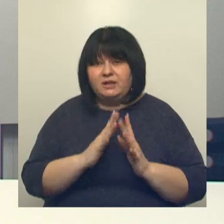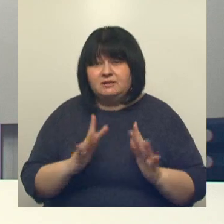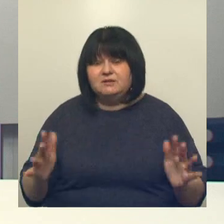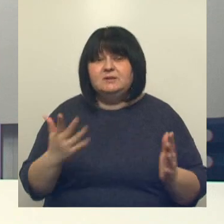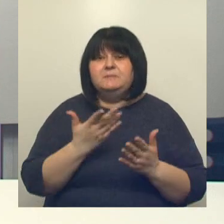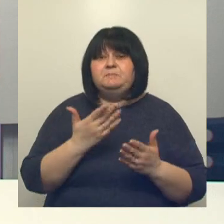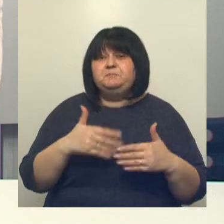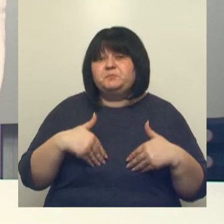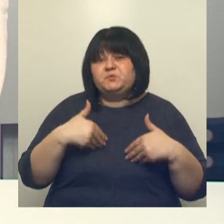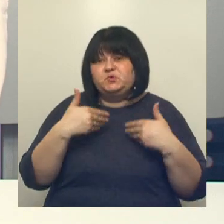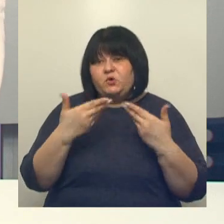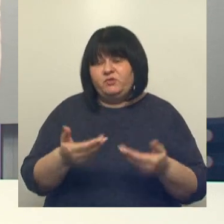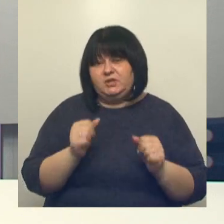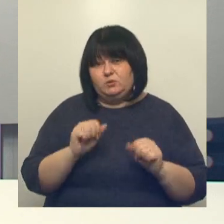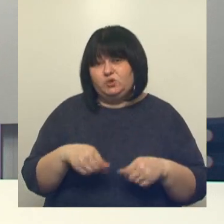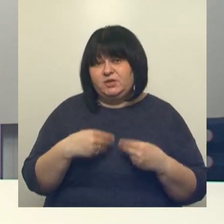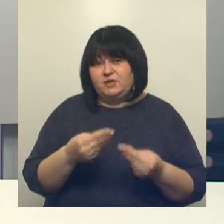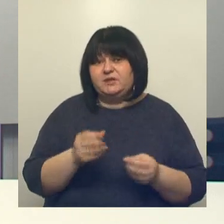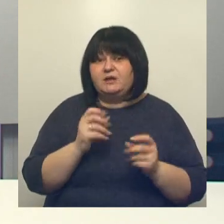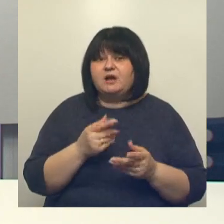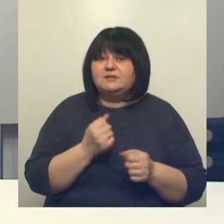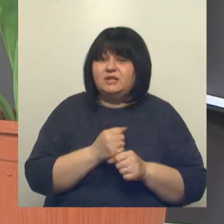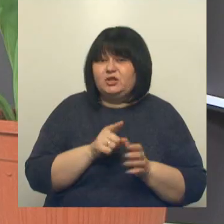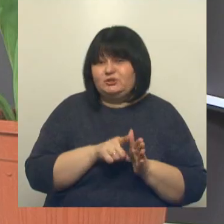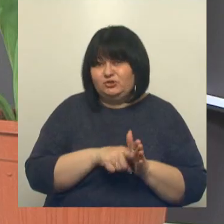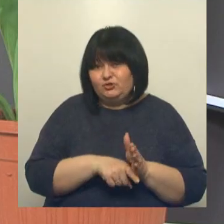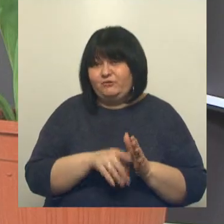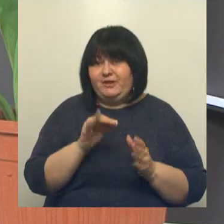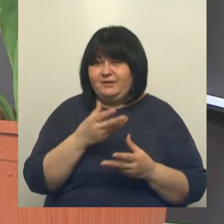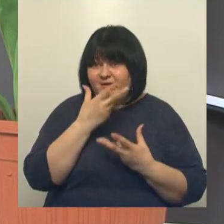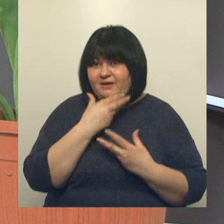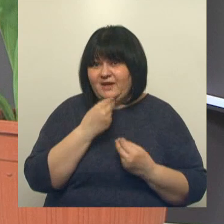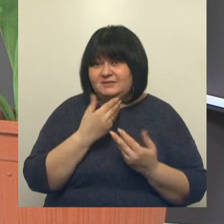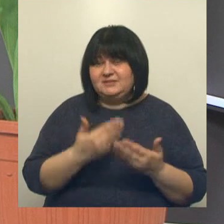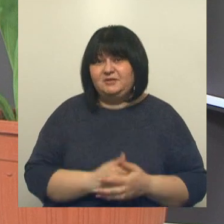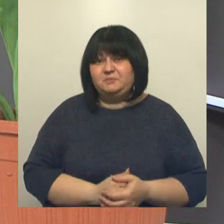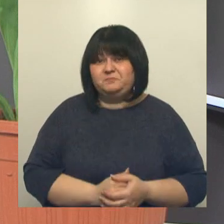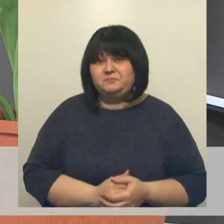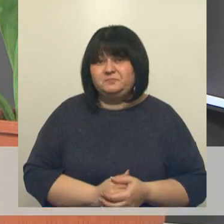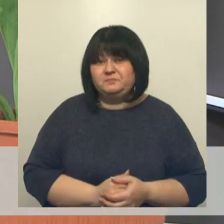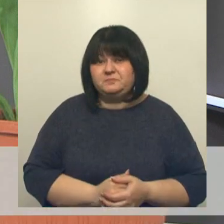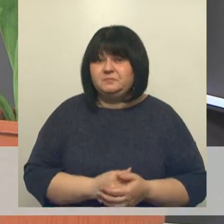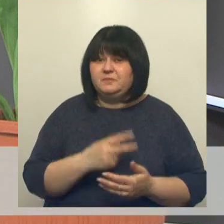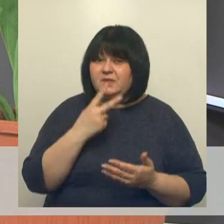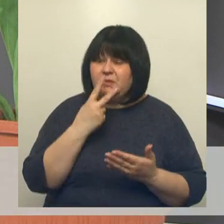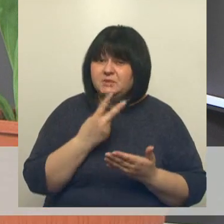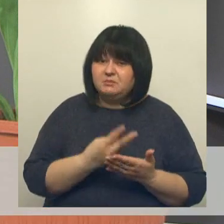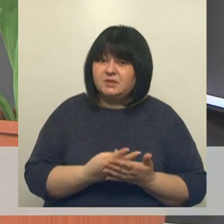советы можем дать? Как это сделать бюджетно и со вкусом? Ну, посмотрите.